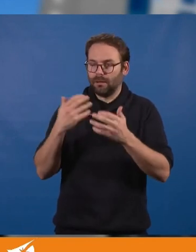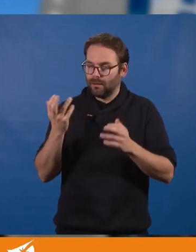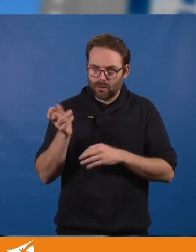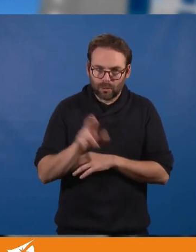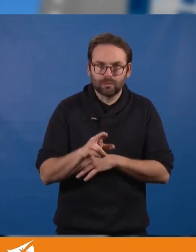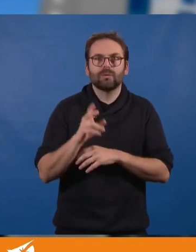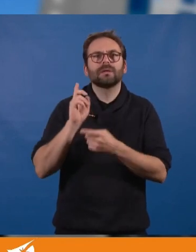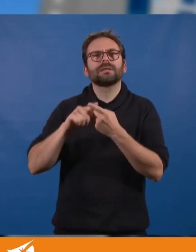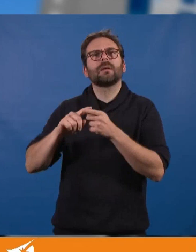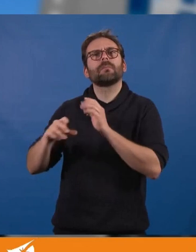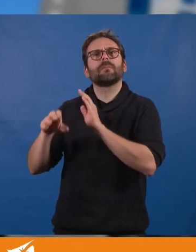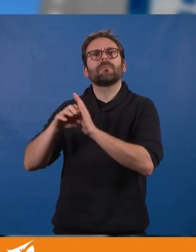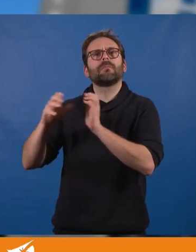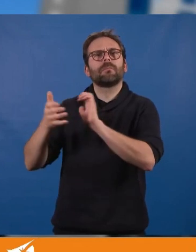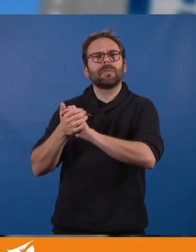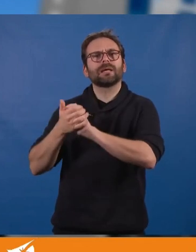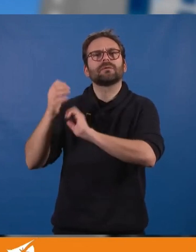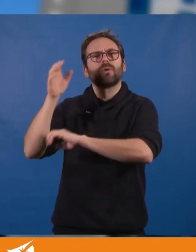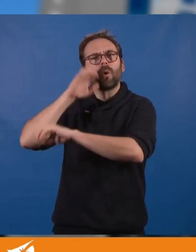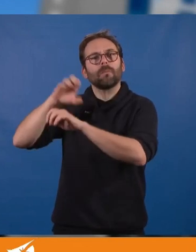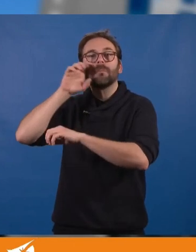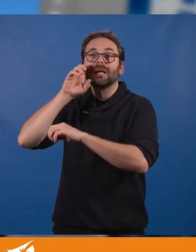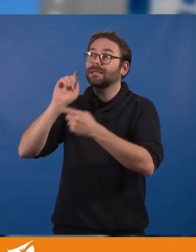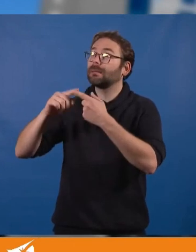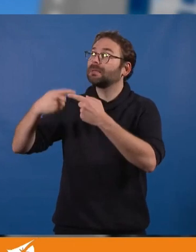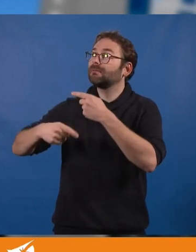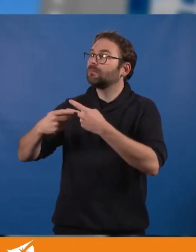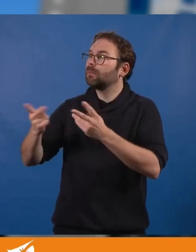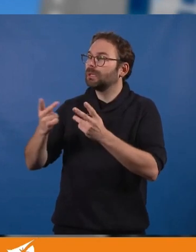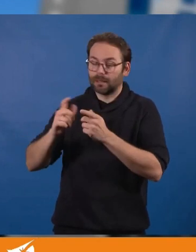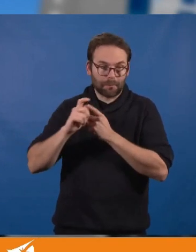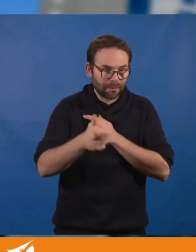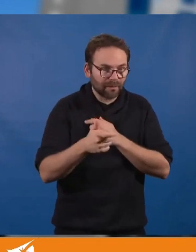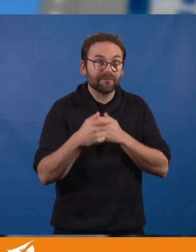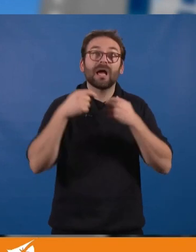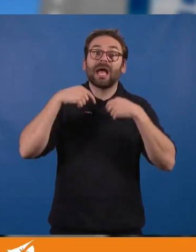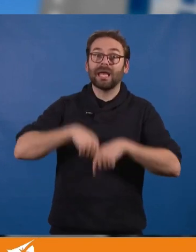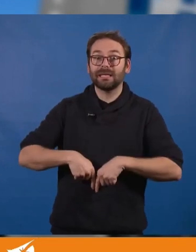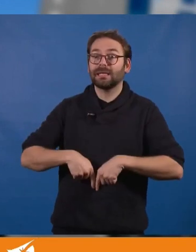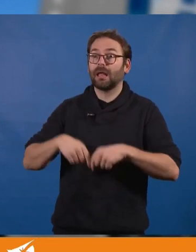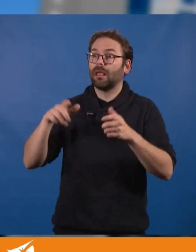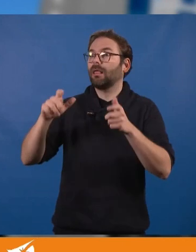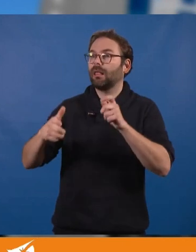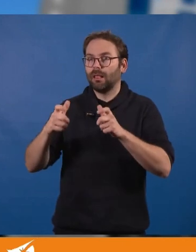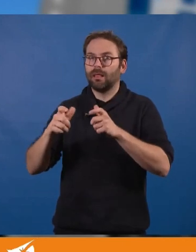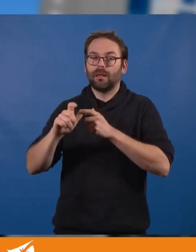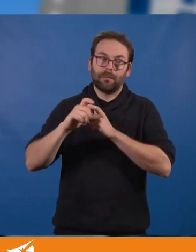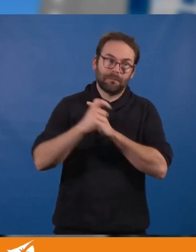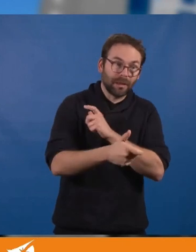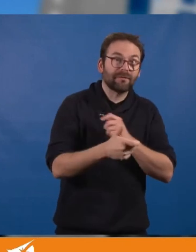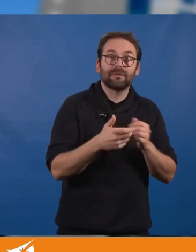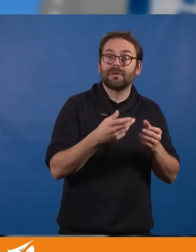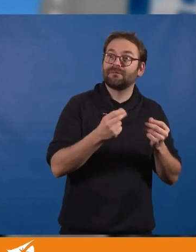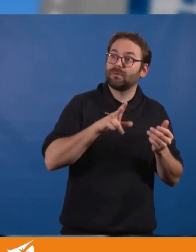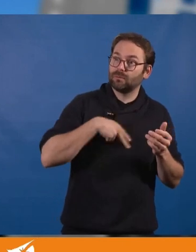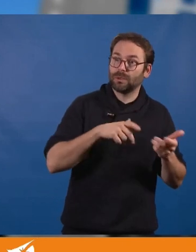européenne concernant les déficits publics, ont des conséquences sur les finances de l'État et, par la même, des répercussions sur nos propres